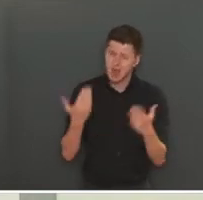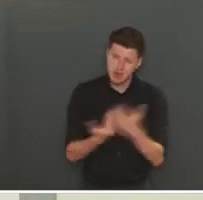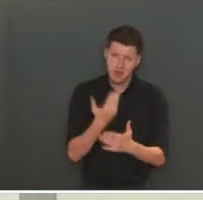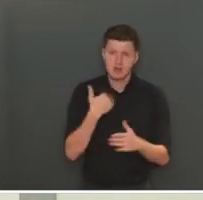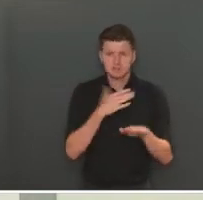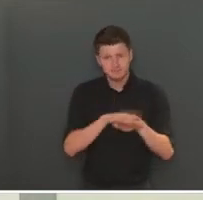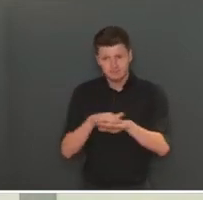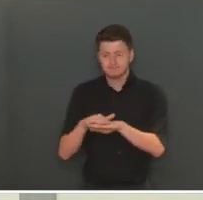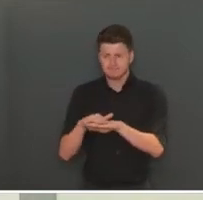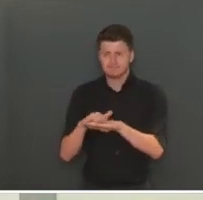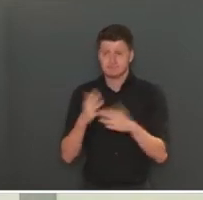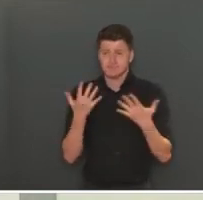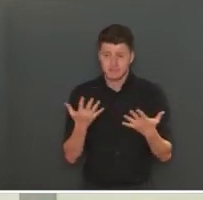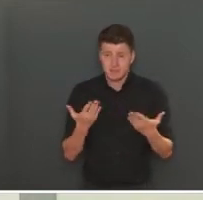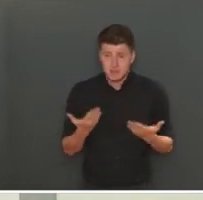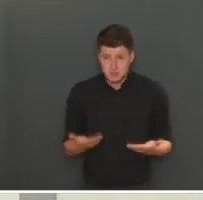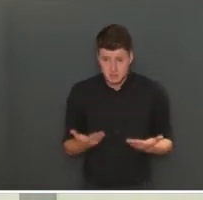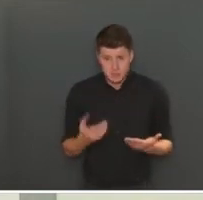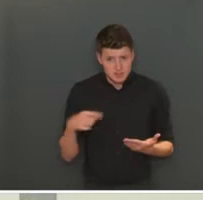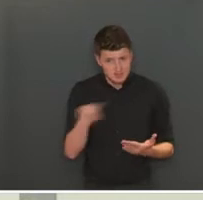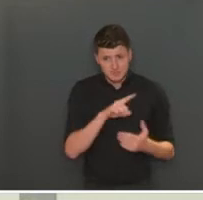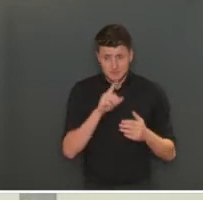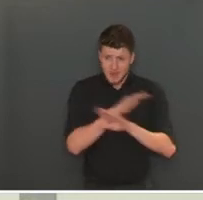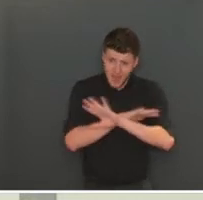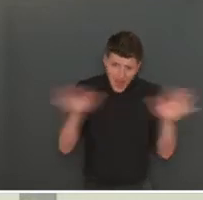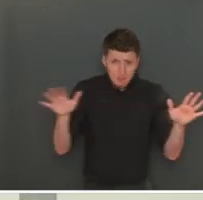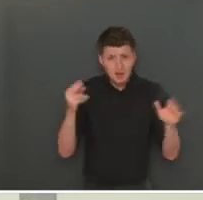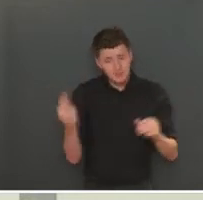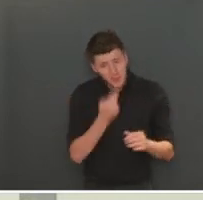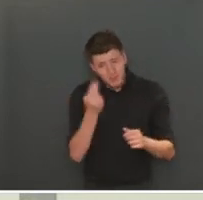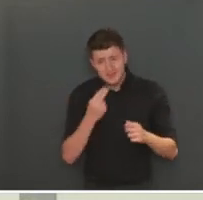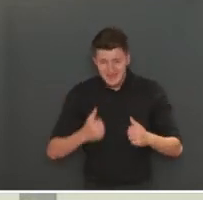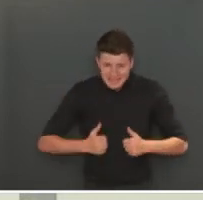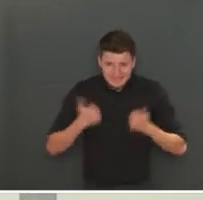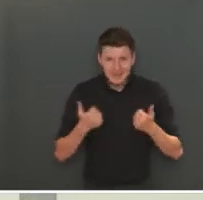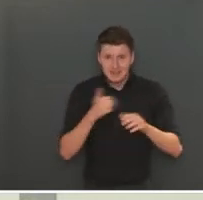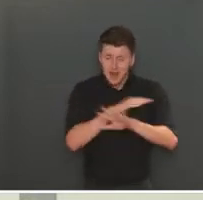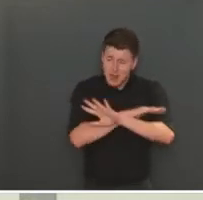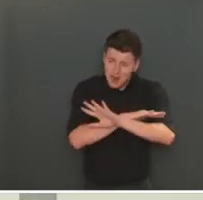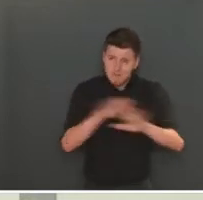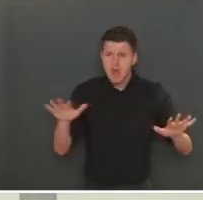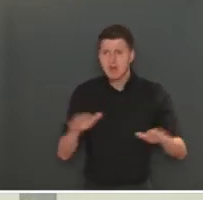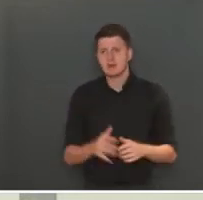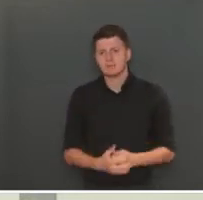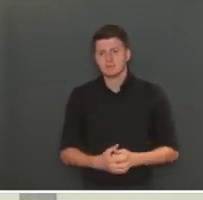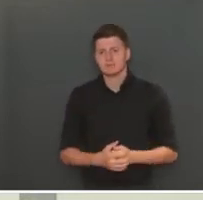tout ceci demande la participation de tout un chacun.